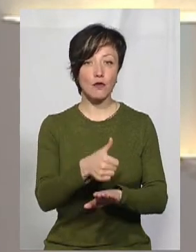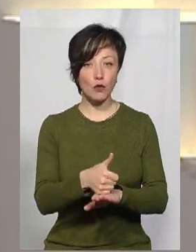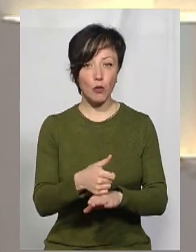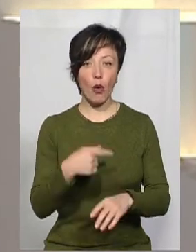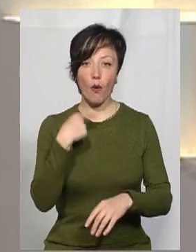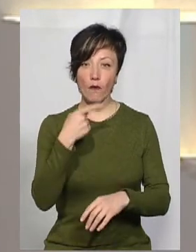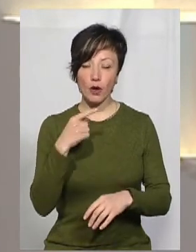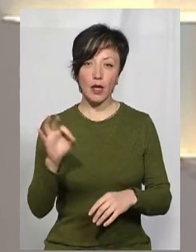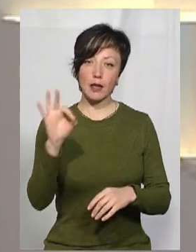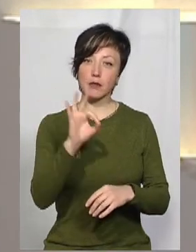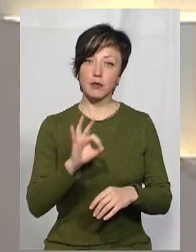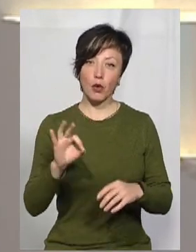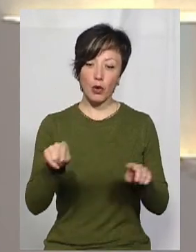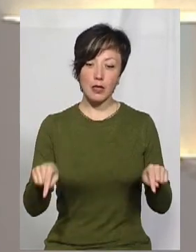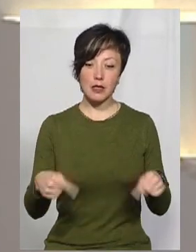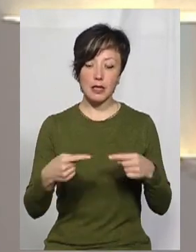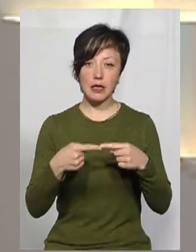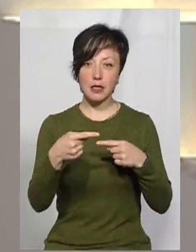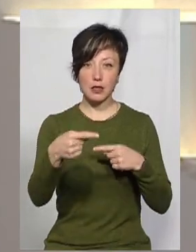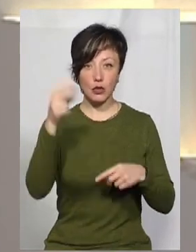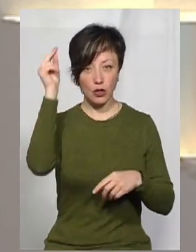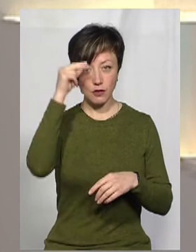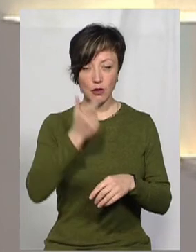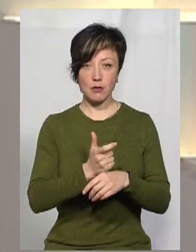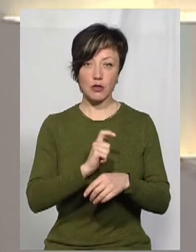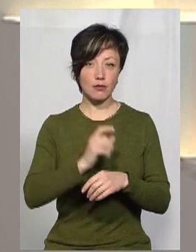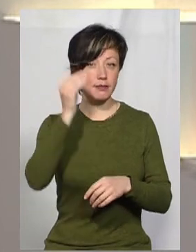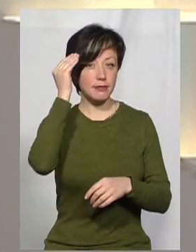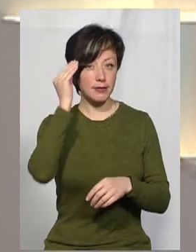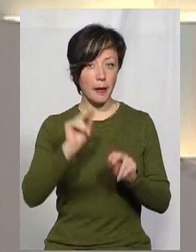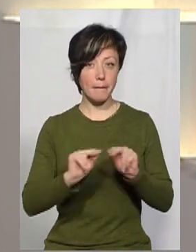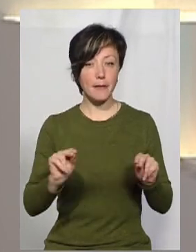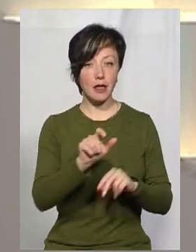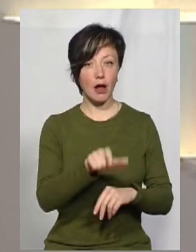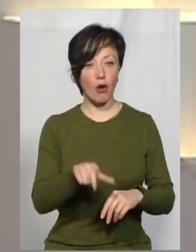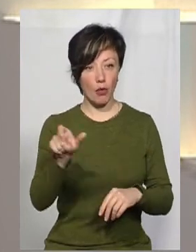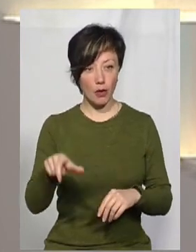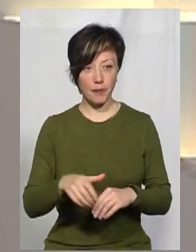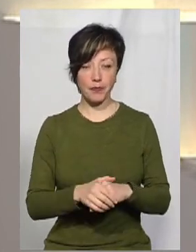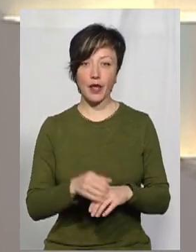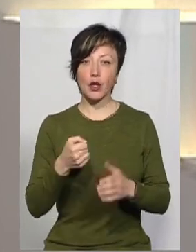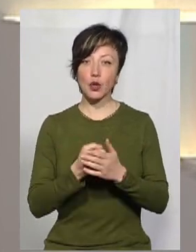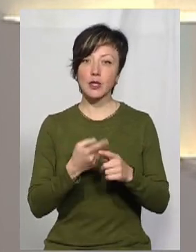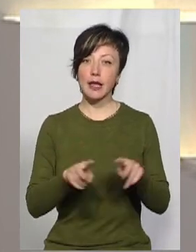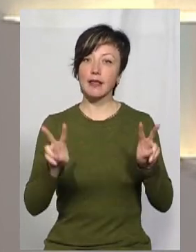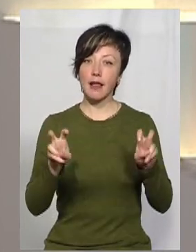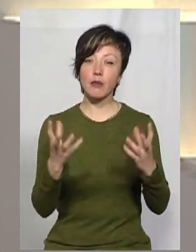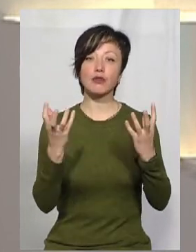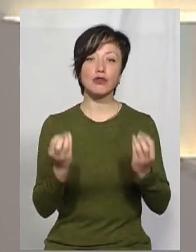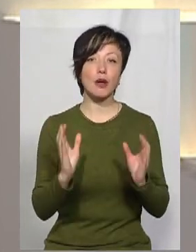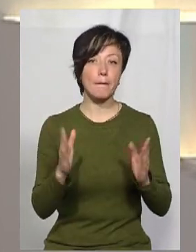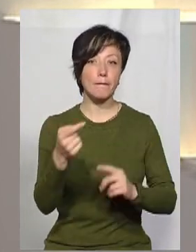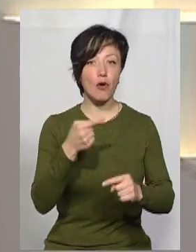говорили про організацію дистанційного навчання більше з точки зору педагогів. До цієї теми ми ще